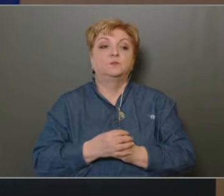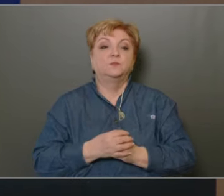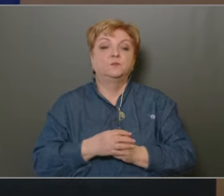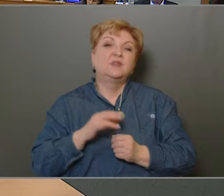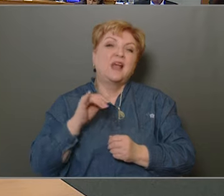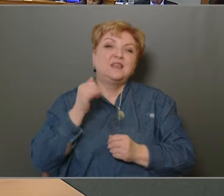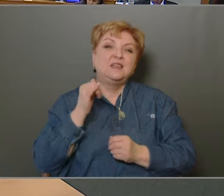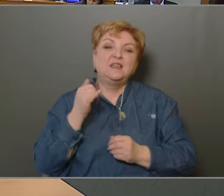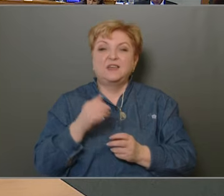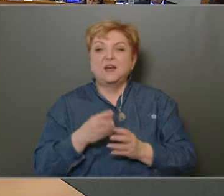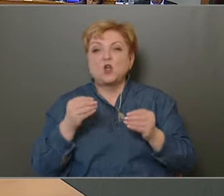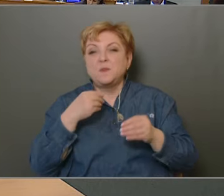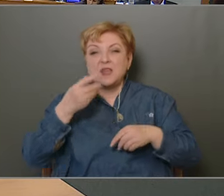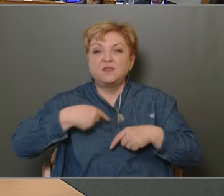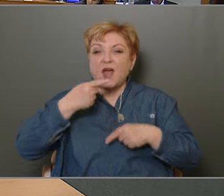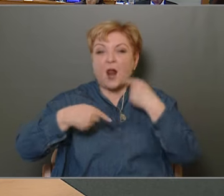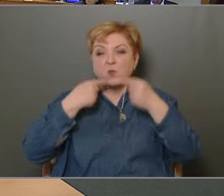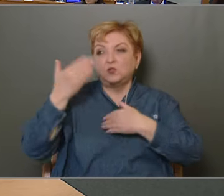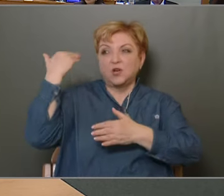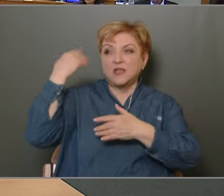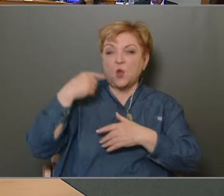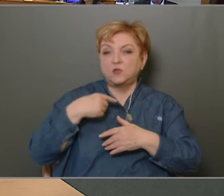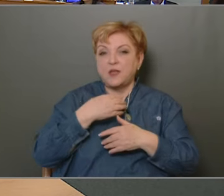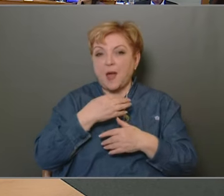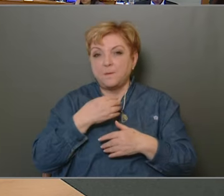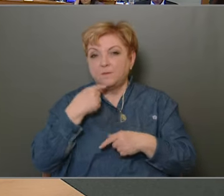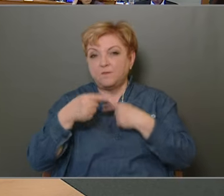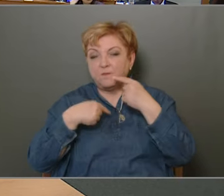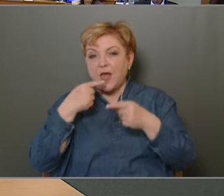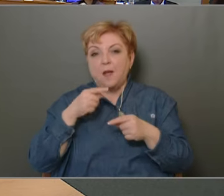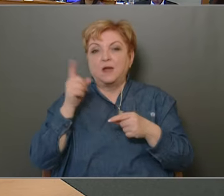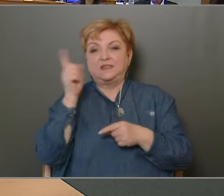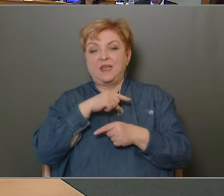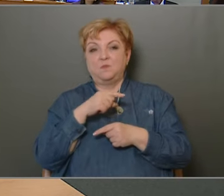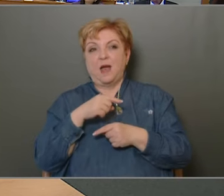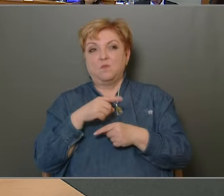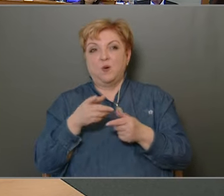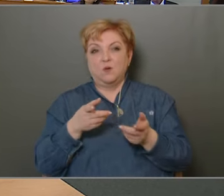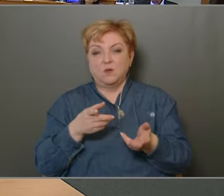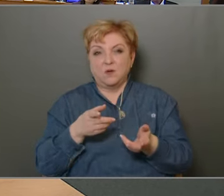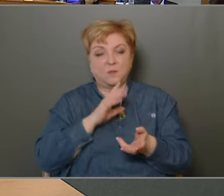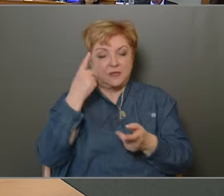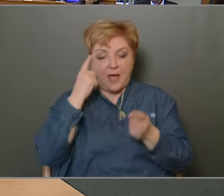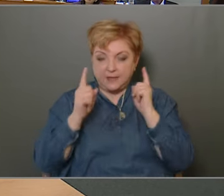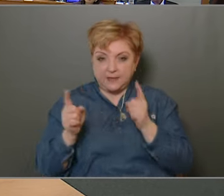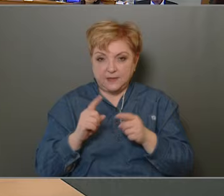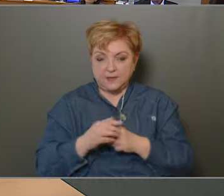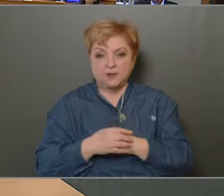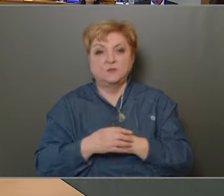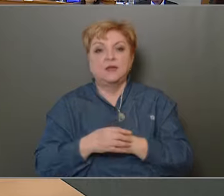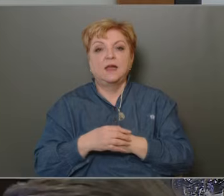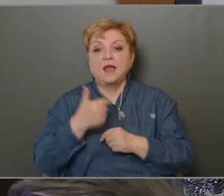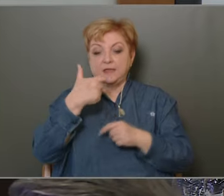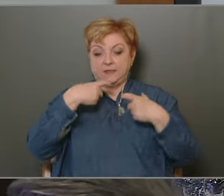Igen, annyi mindent elmondtak már az előttem szólók, hogy ebben a témában is mindig az és ezzel mindegyet értek Csak egy